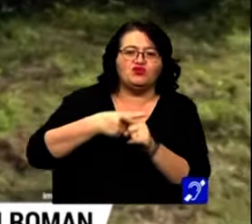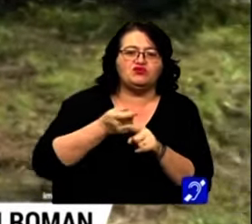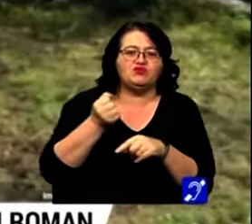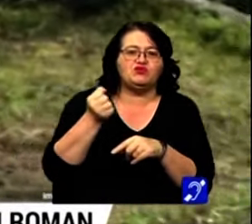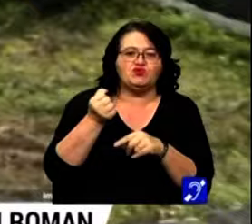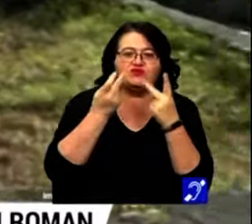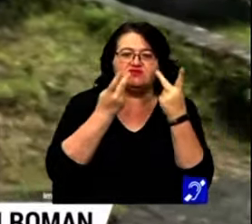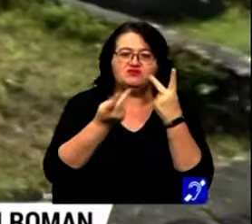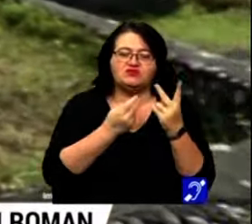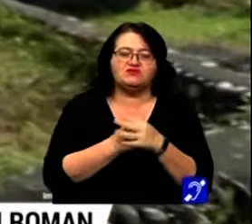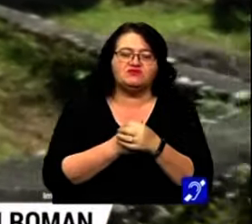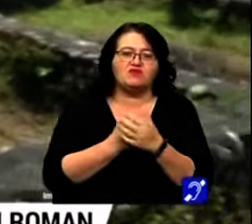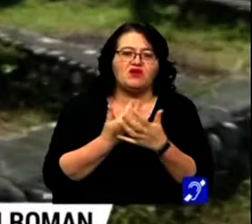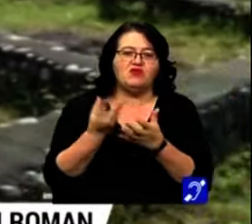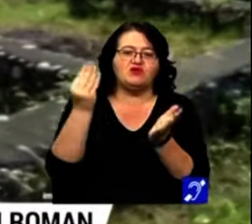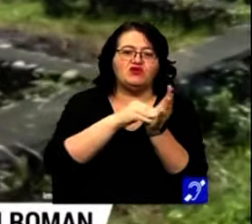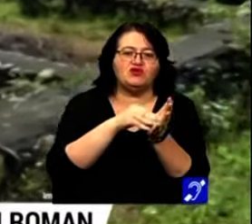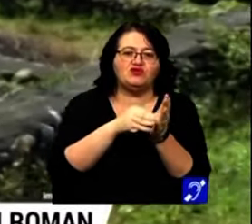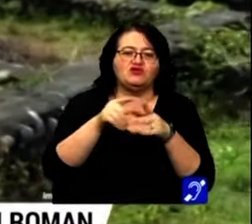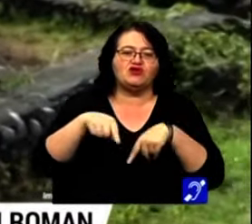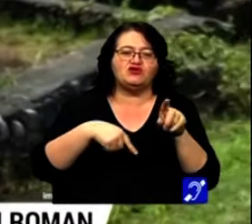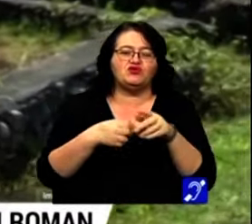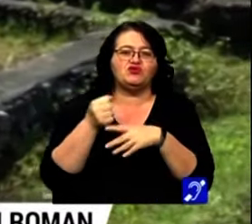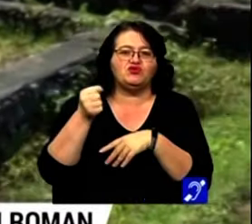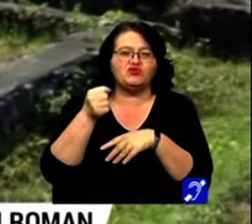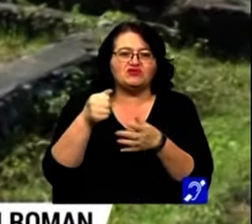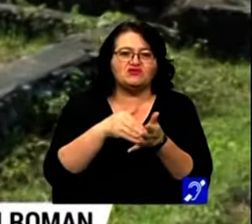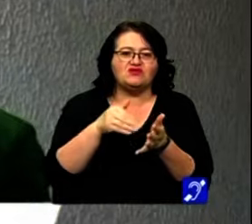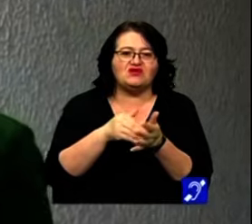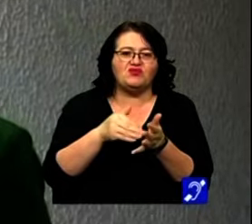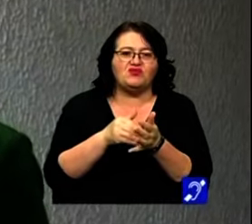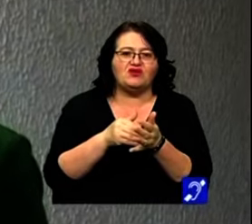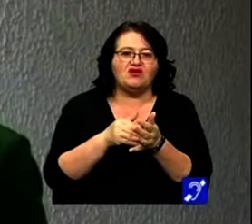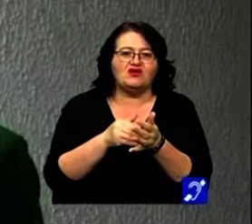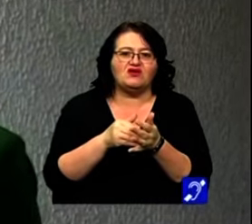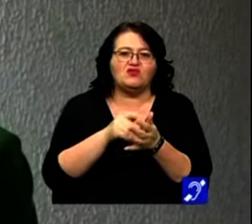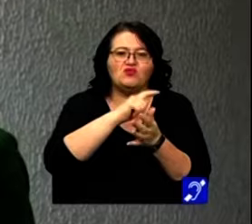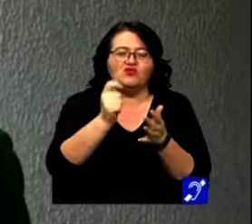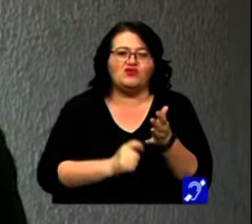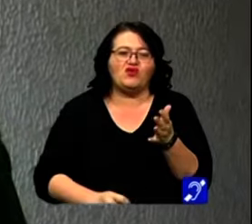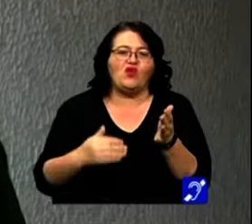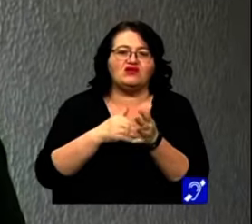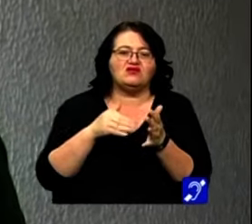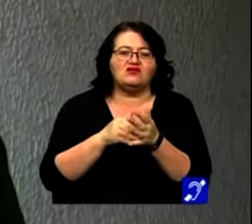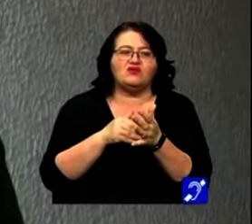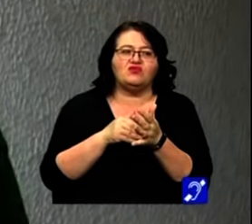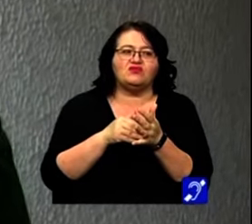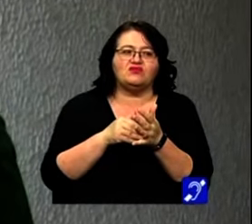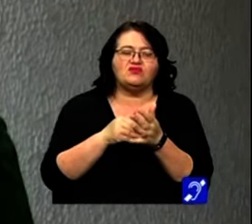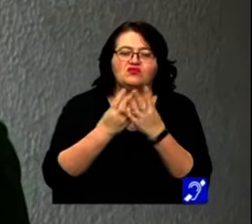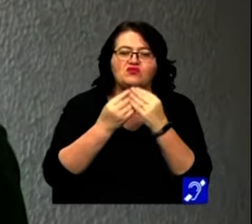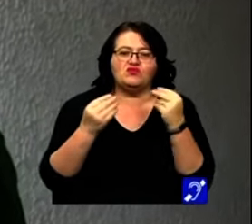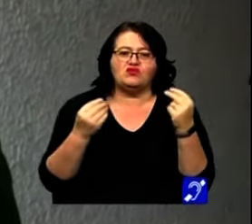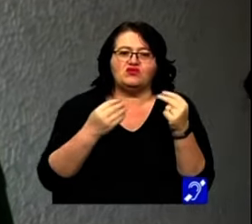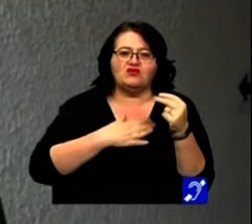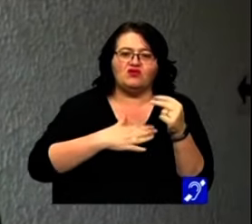turism. Pentru introducerea în circuitul turistic este nevoie de un proiect, este nevoie de foarte